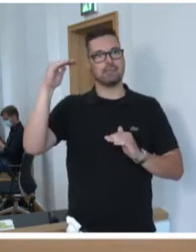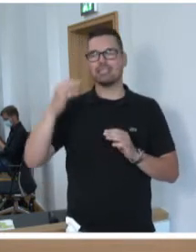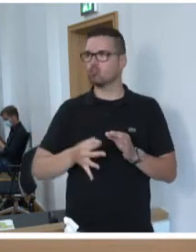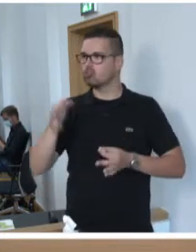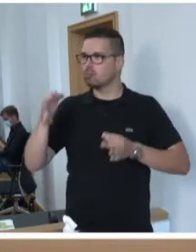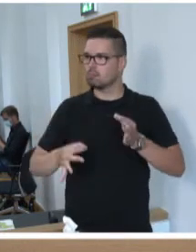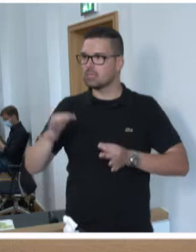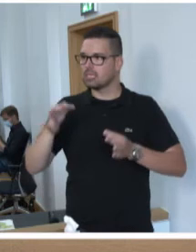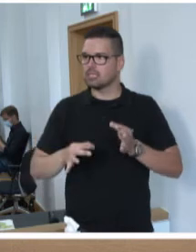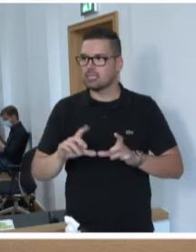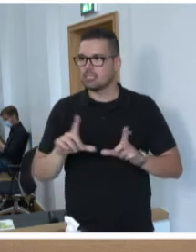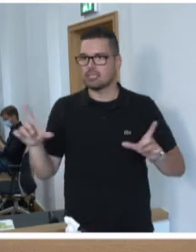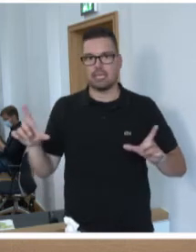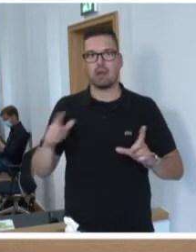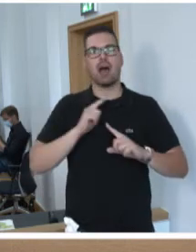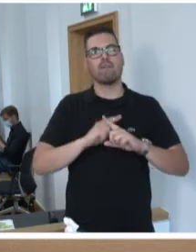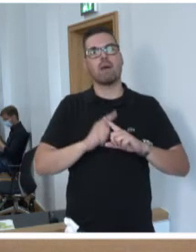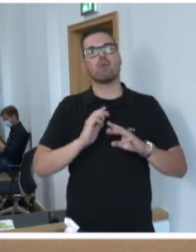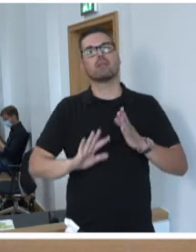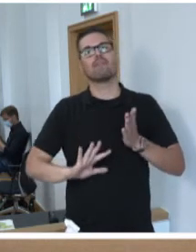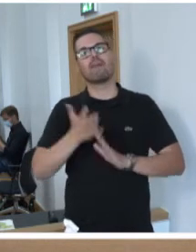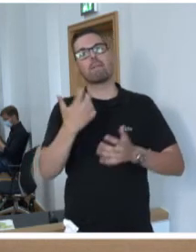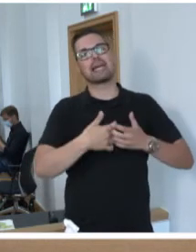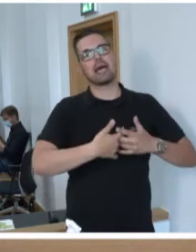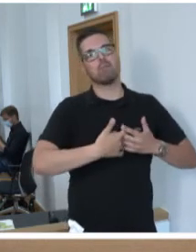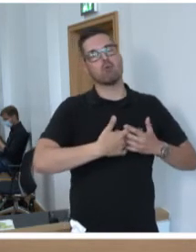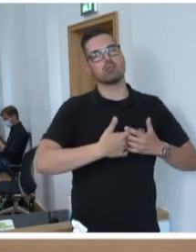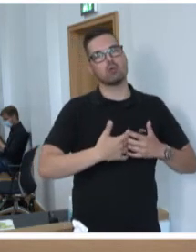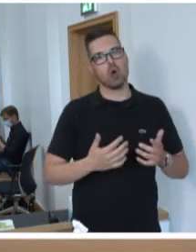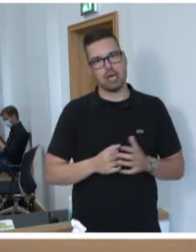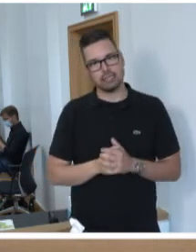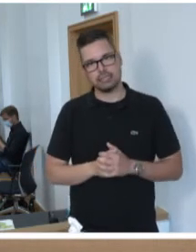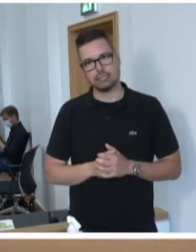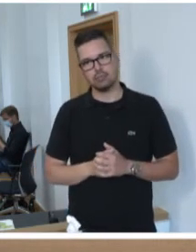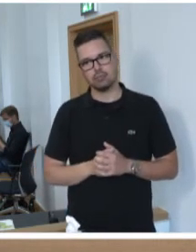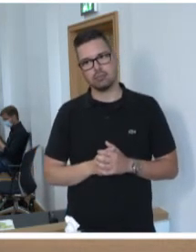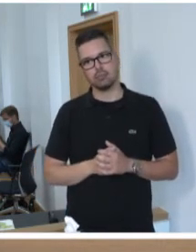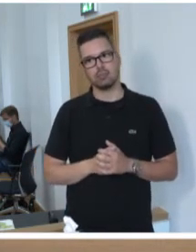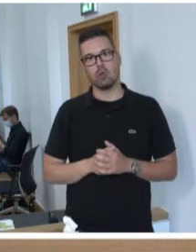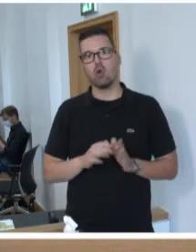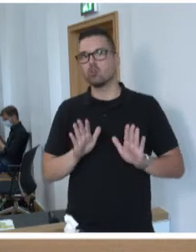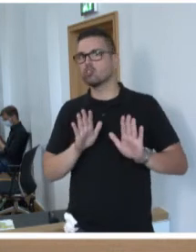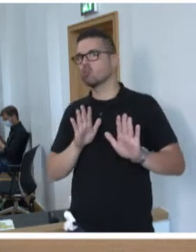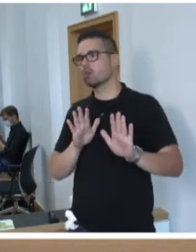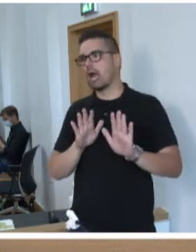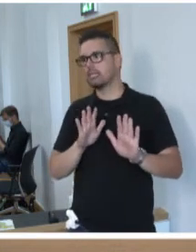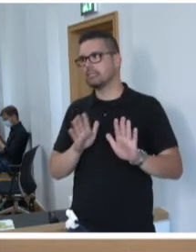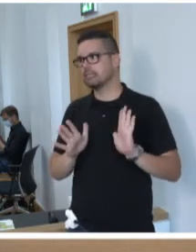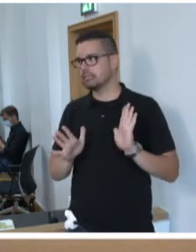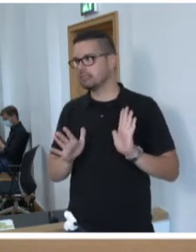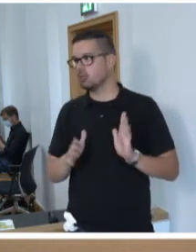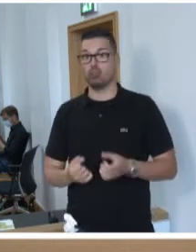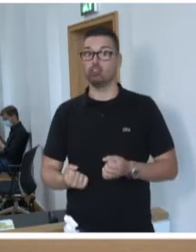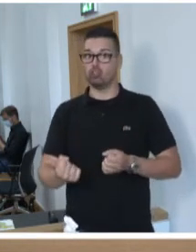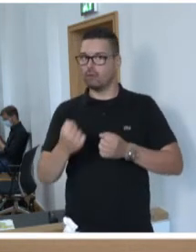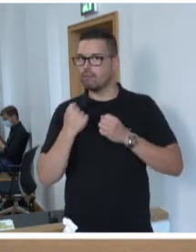beim Thema Verbot des Verbrenners und drohendes Verbot des Verbrenners zurückhaltend ausgedrückt eine schwierige